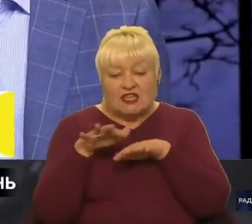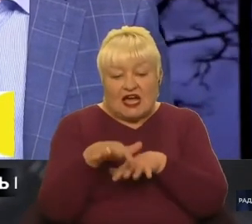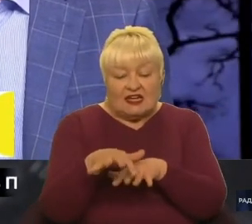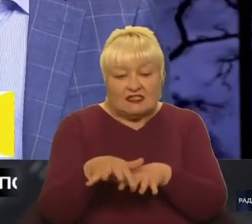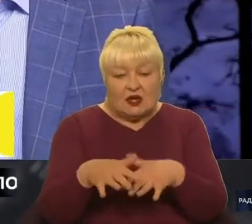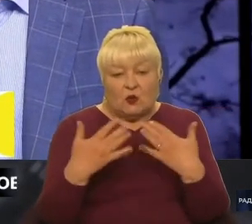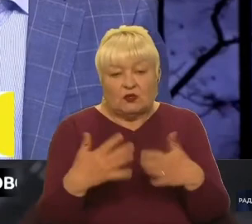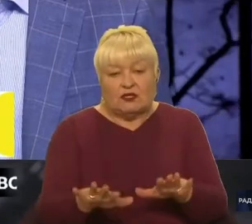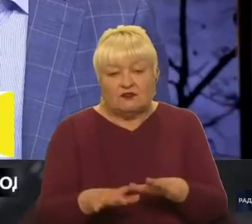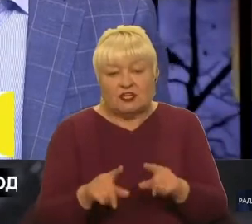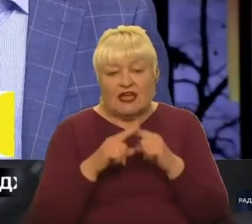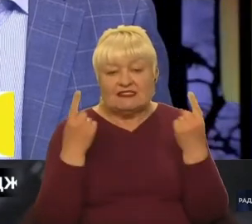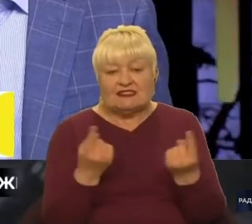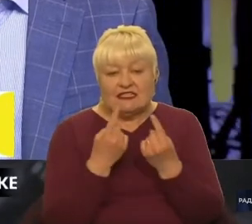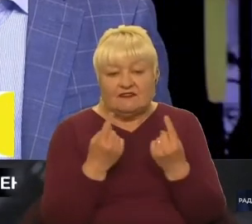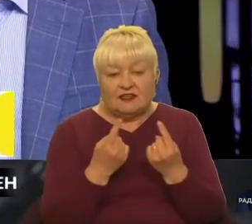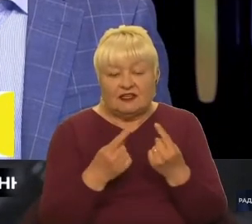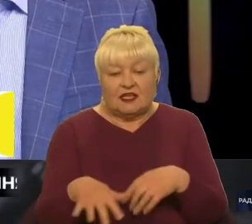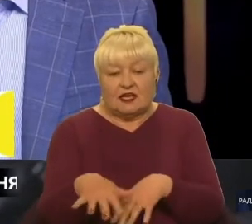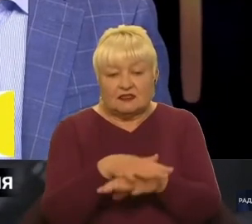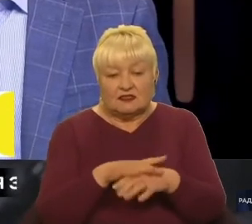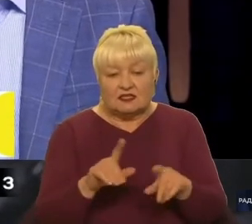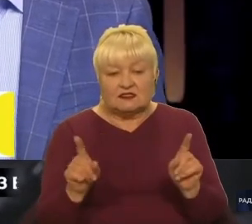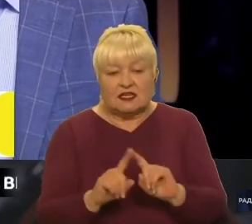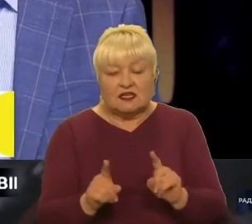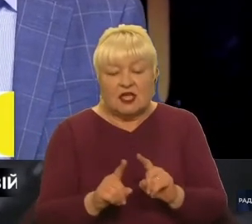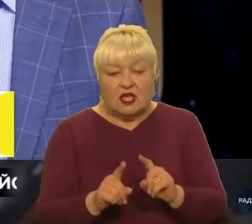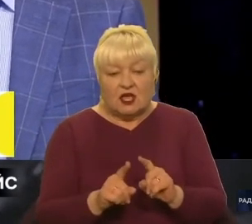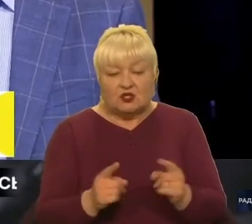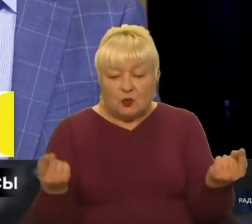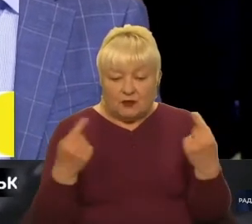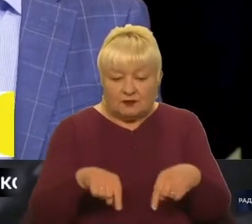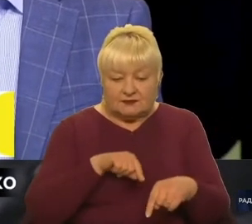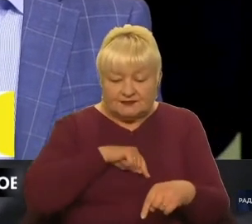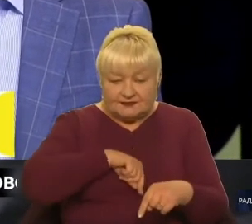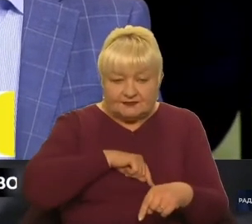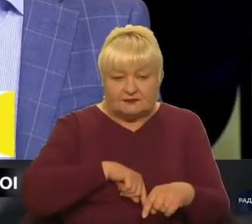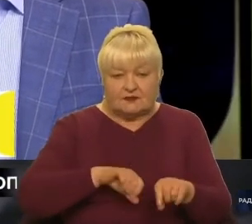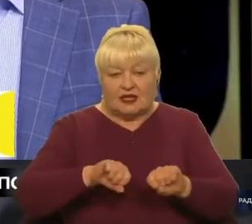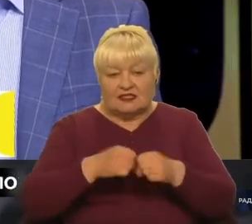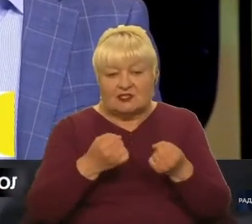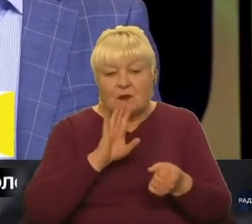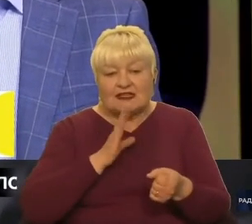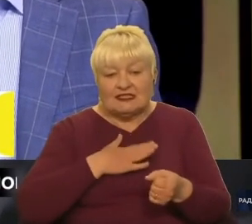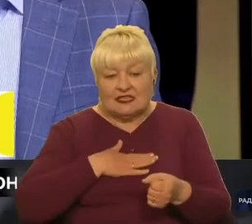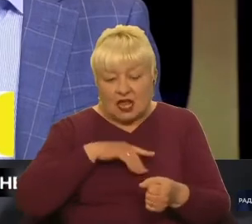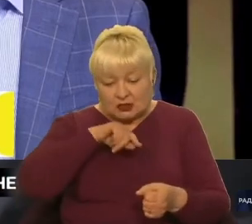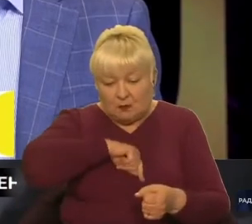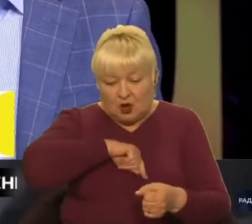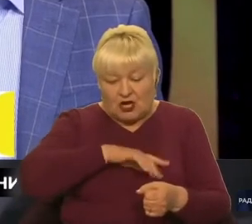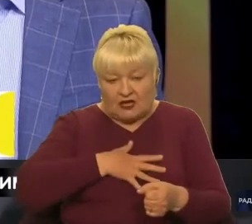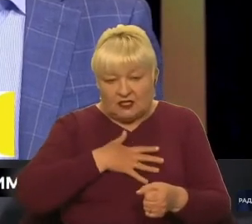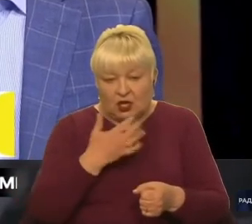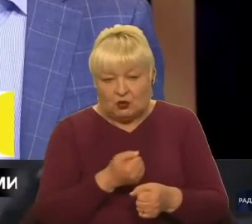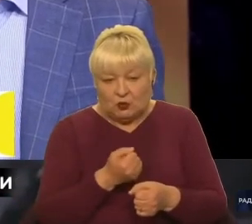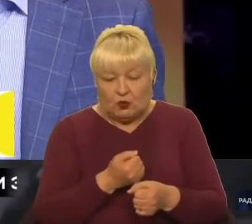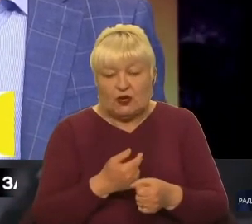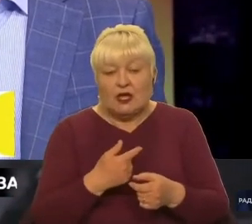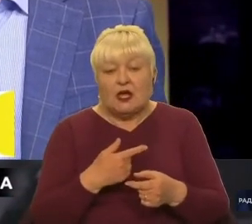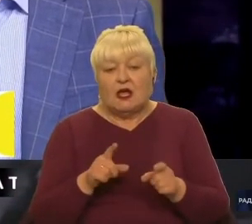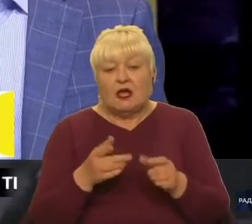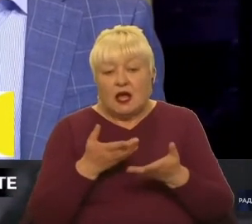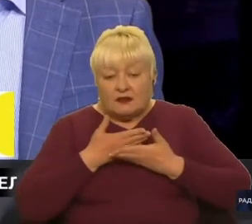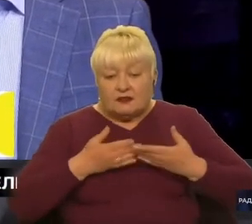цивільне населення для того, щоб викладати певні панічні настрої, ну, щоб зламати наш моральний дух і так далі. Для нас нам потрібно що?